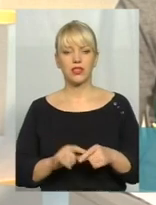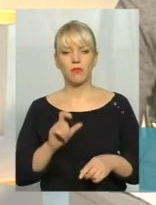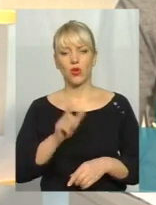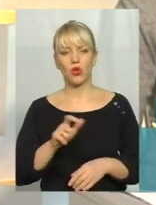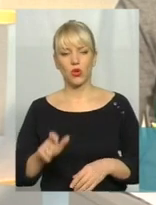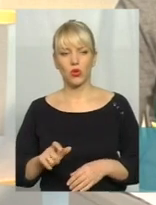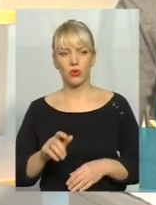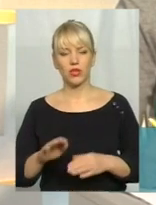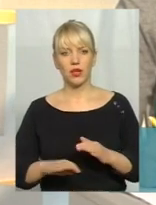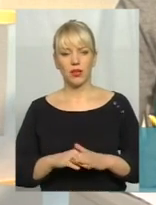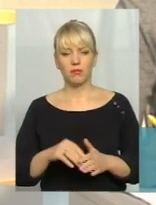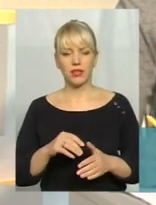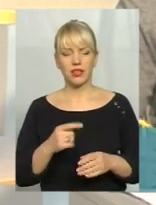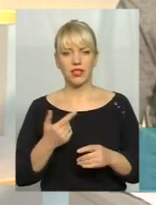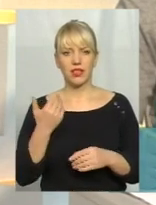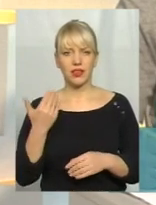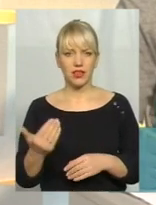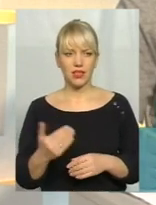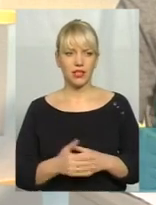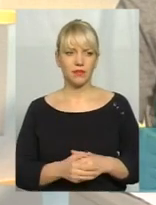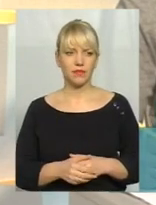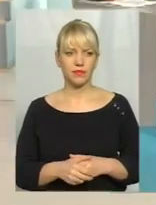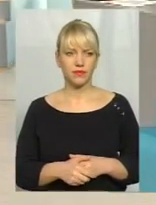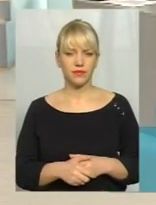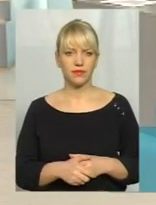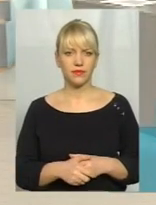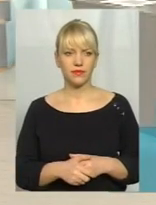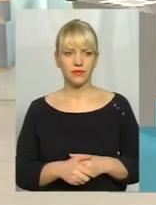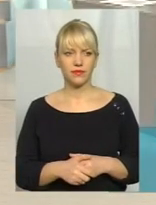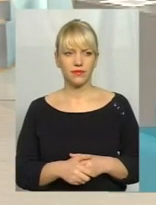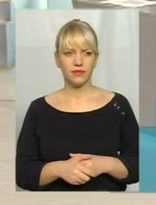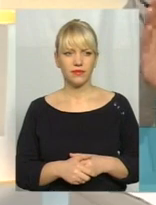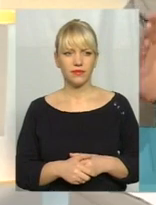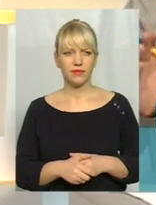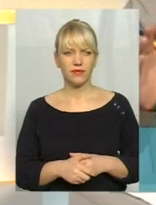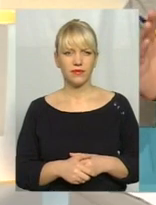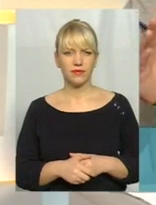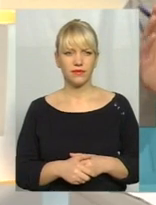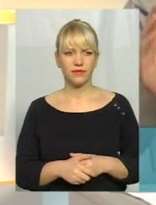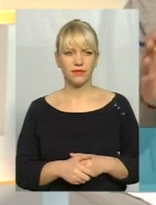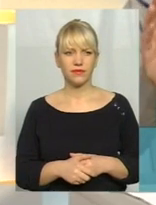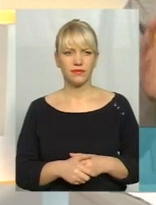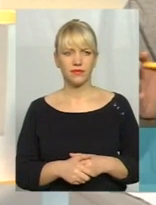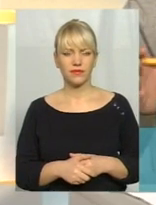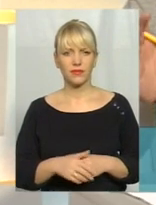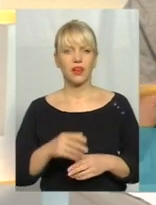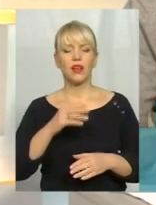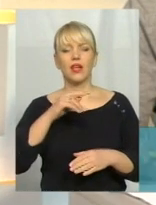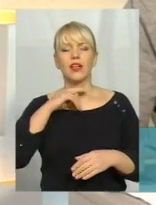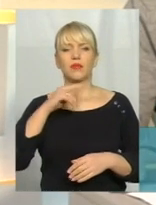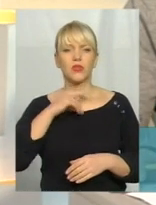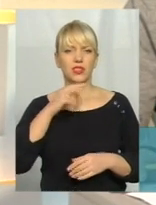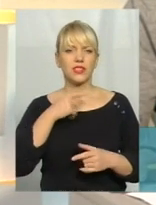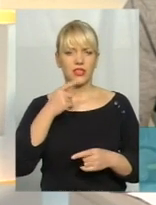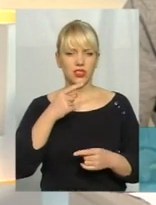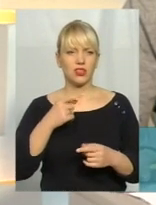підняли. Нас саме вищо горатися в місто Смельницький город. Скажіть, будь ласка, ви маєте на увазі, де газа це